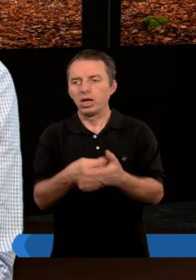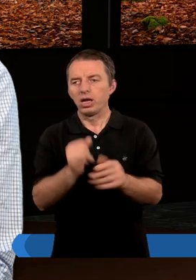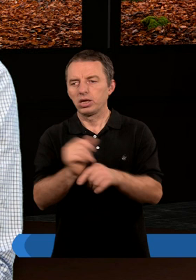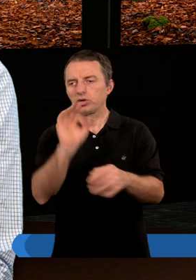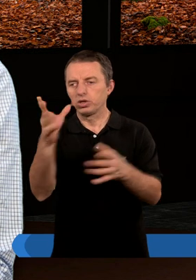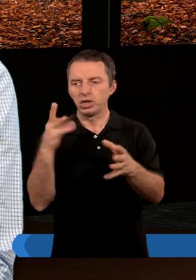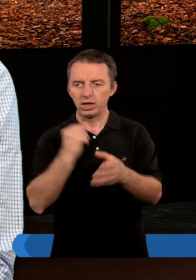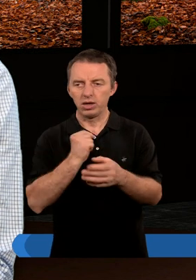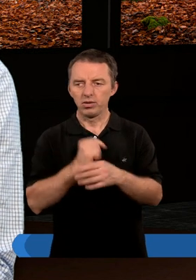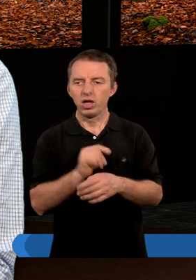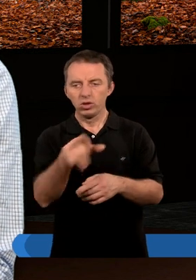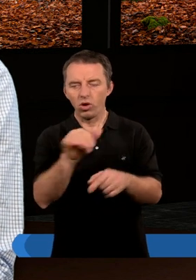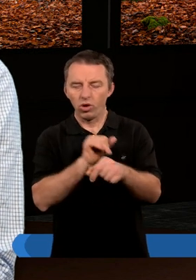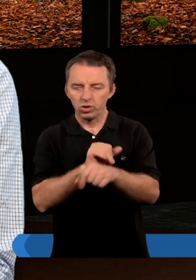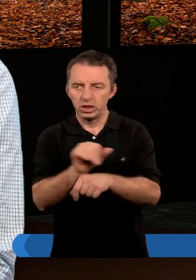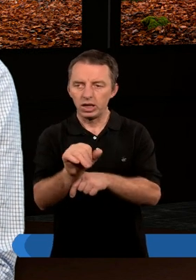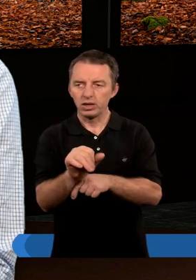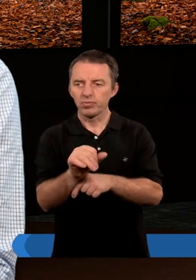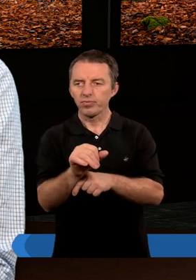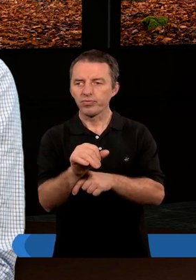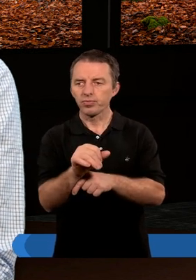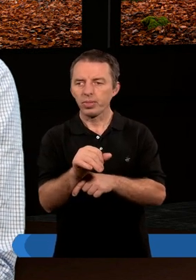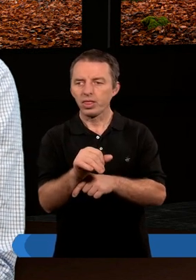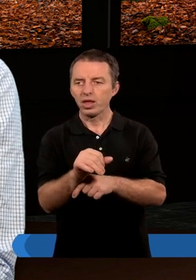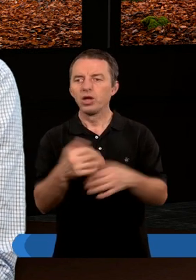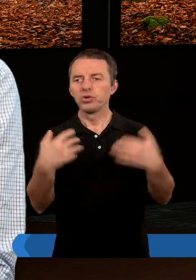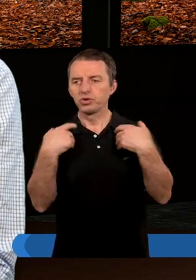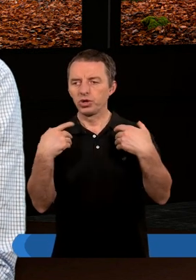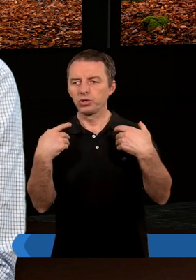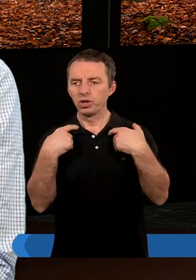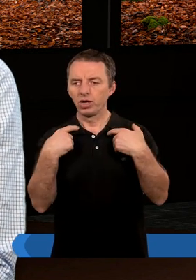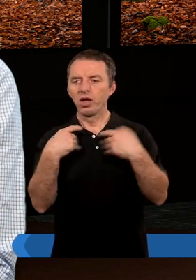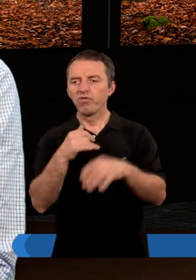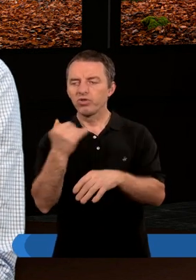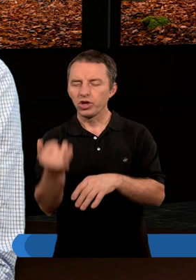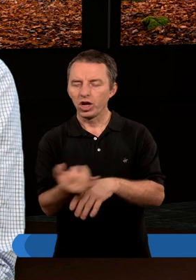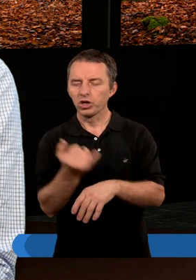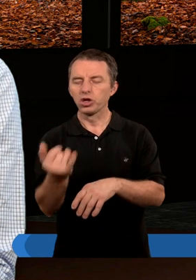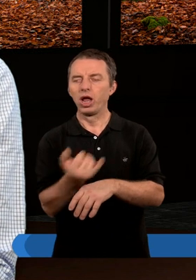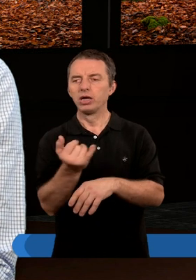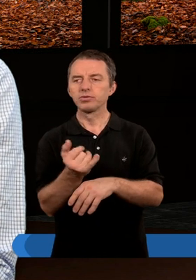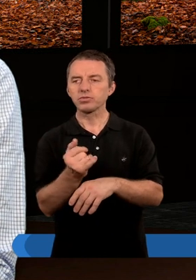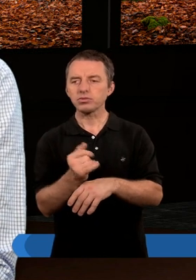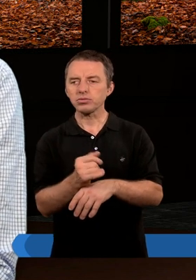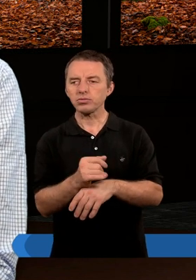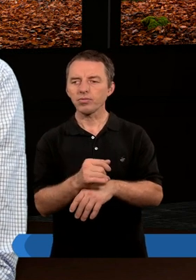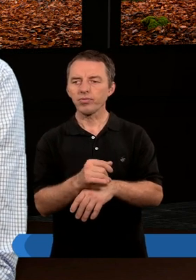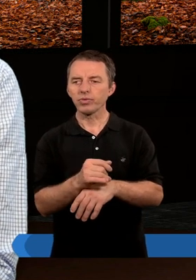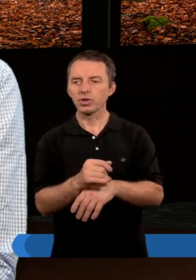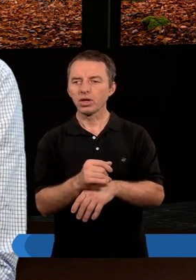jest z Nim. A to jest życie wieczne. To jest